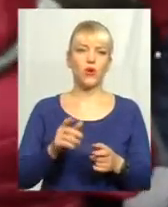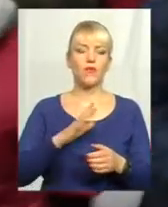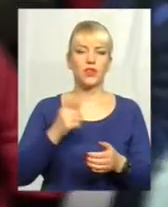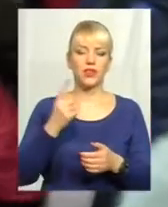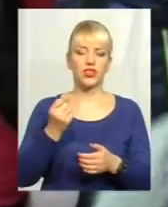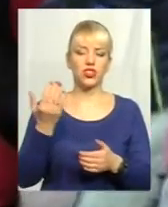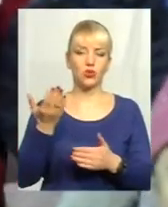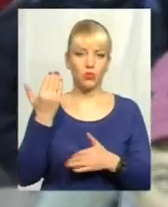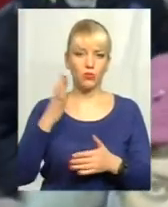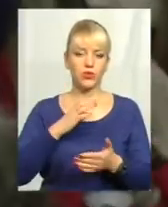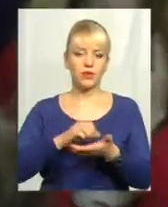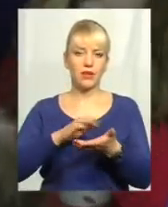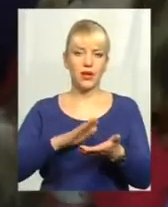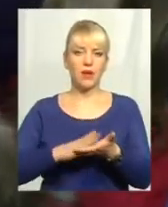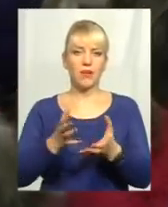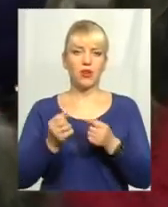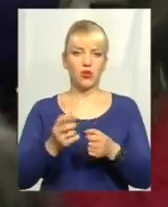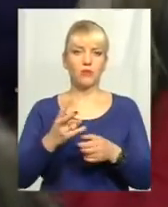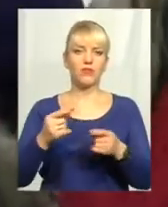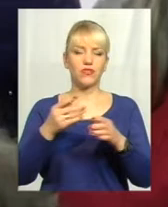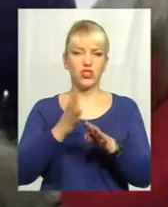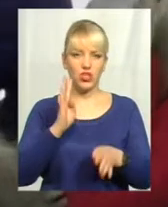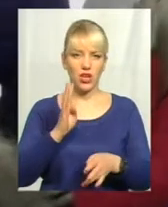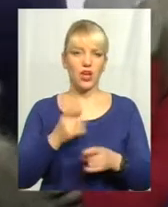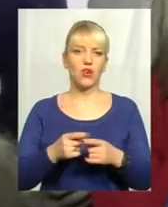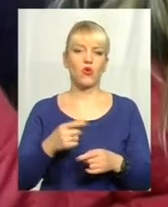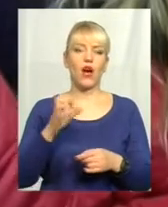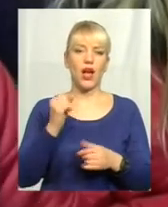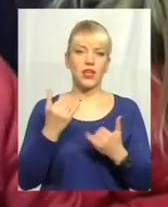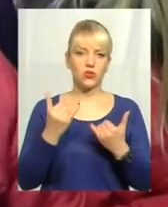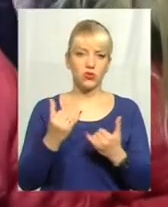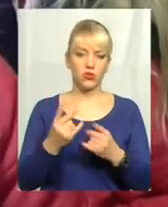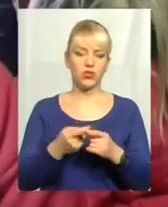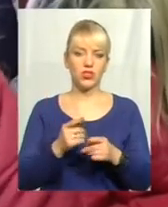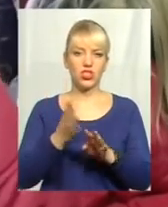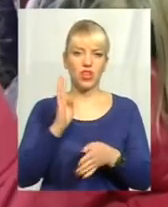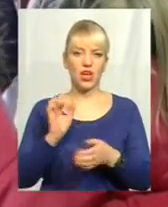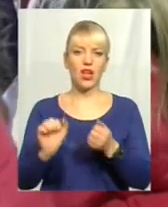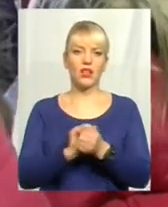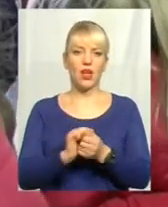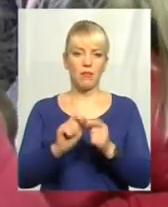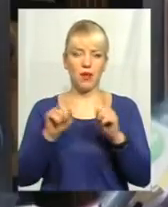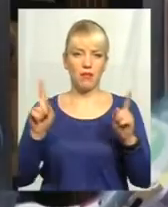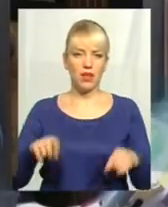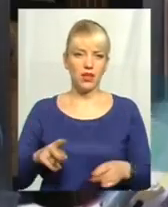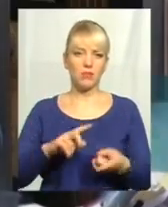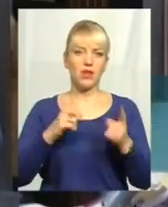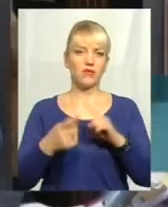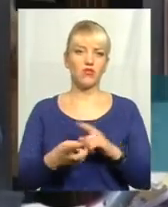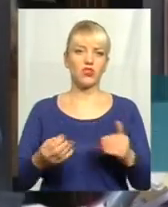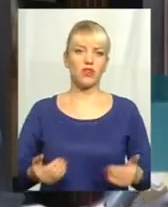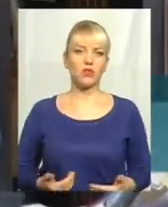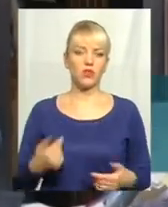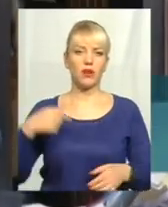визначений час, а разом з нею ще зо два десятки людей. Однак сьогодні черга на папері притворилася у живу. Я приїжджаю,